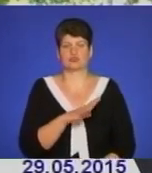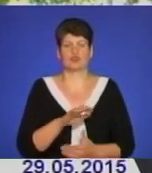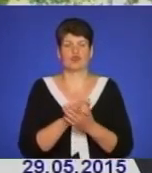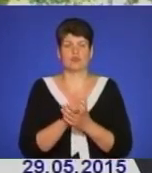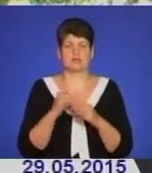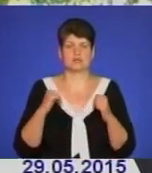спокій в нашому суспільстві.